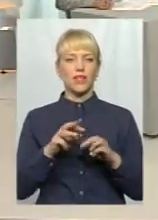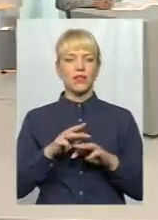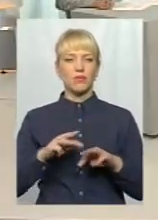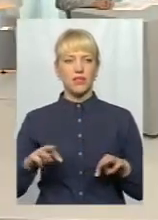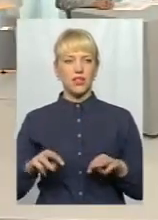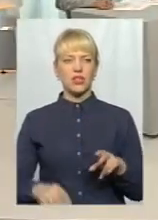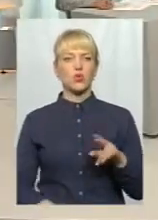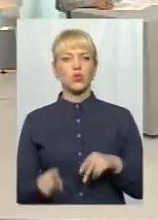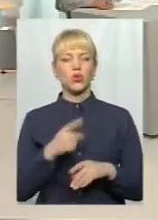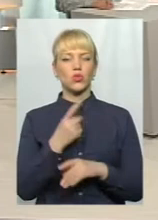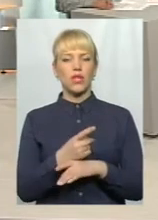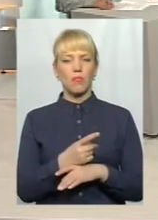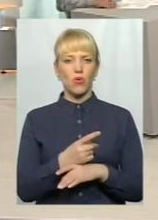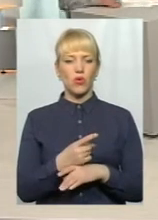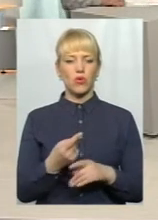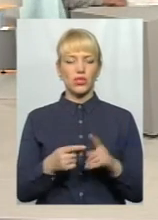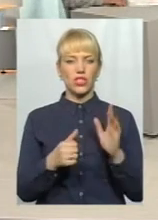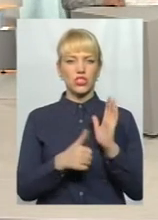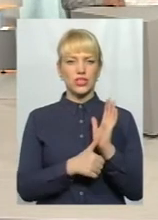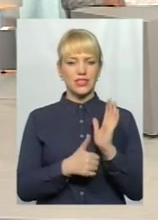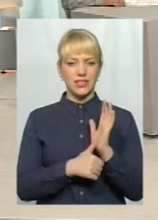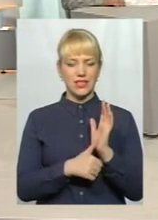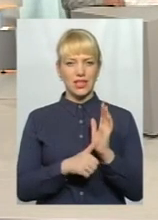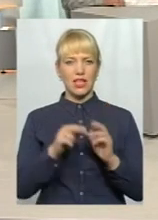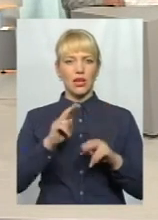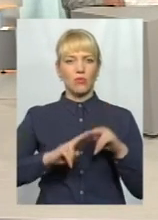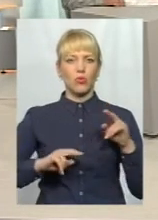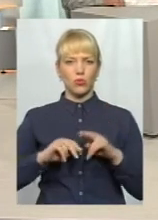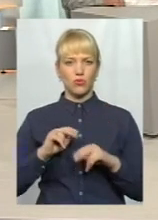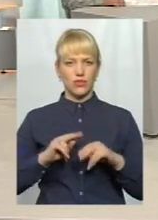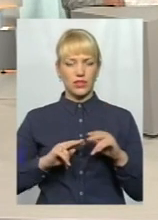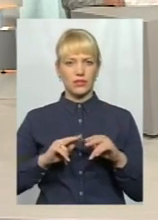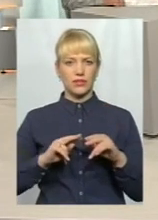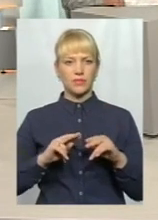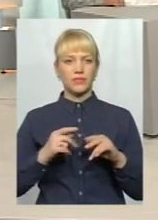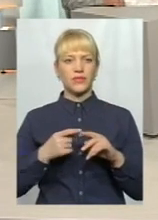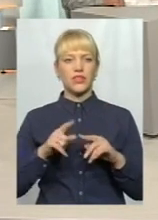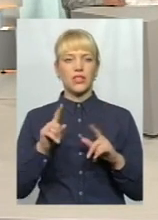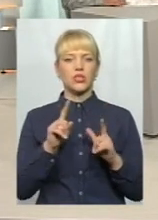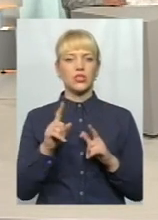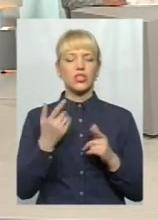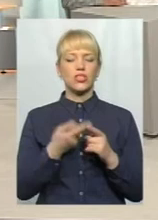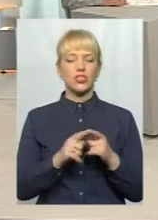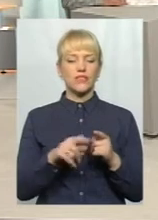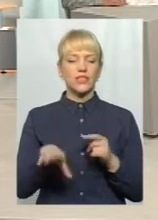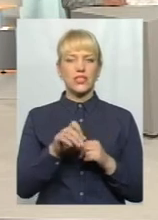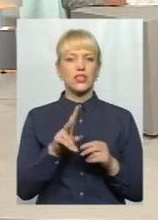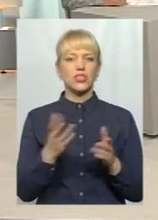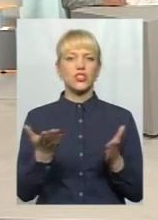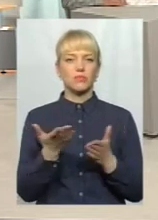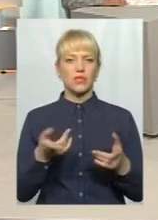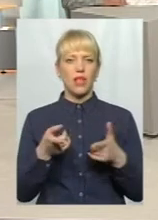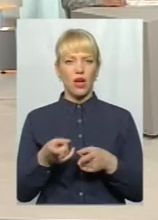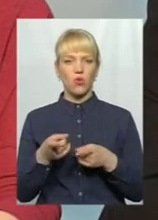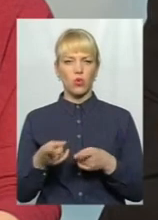Ось, щодо заборони будівництва шести каскадів ГЕС на річці Дністер, вже чим це загрожує, на вашу думку? Ви знаєте, я